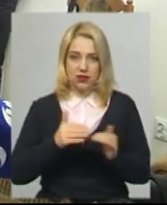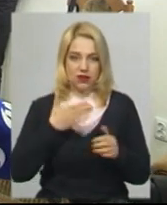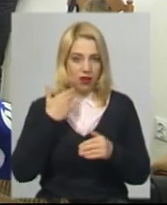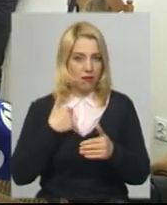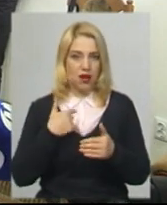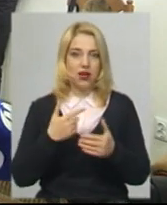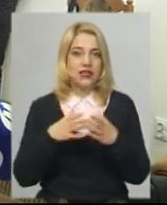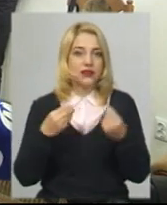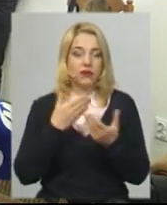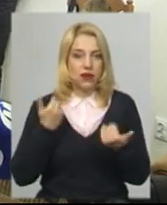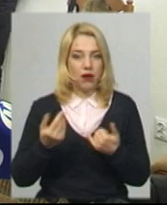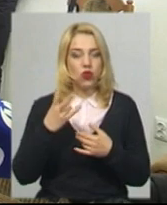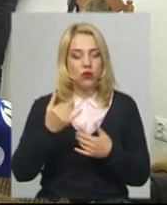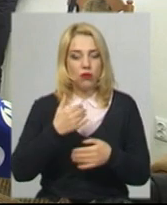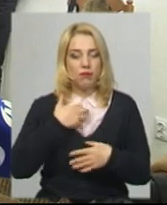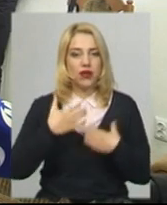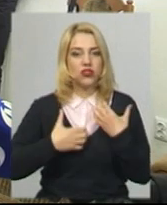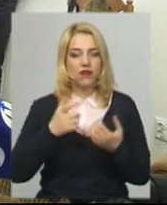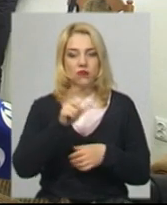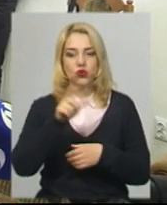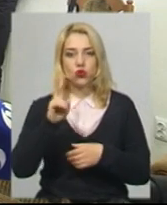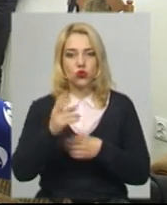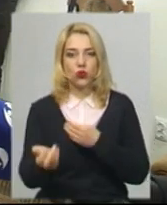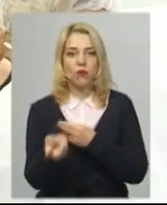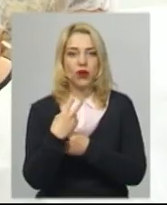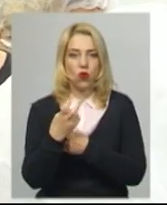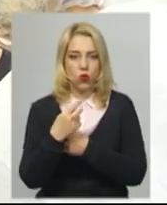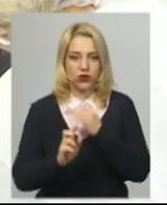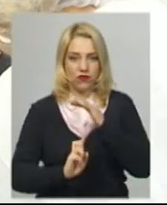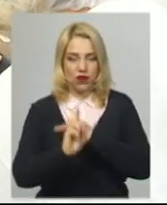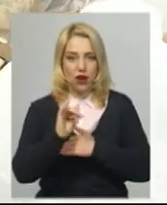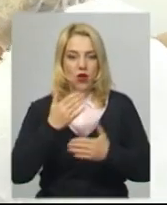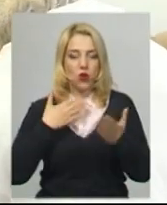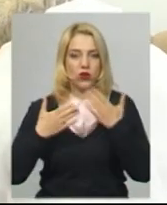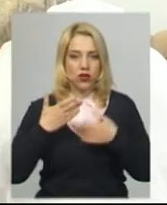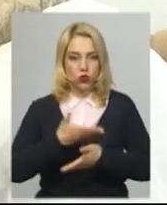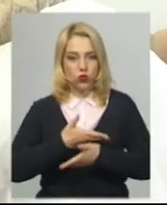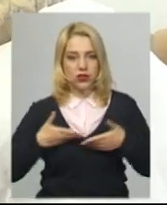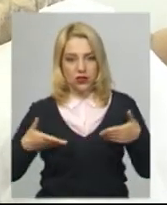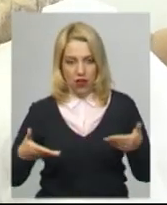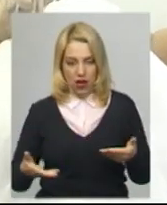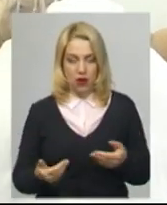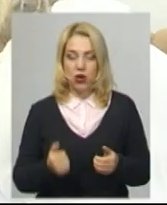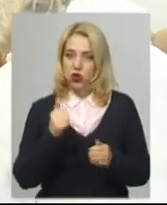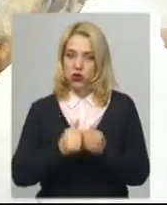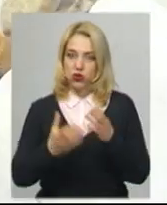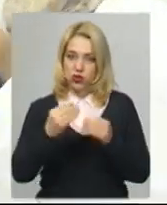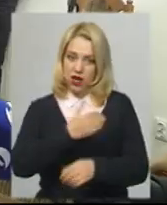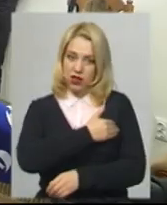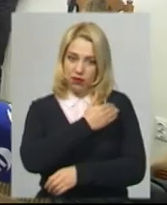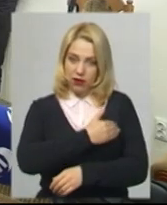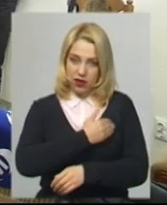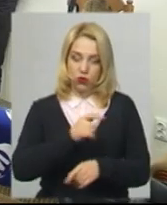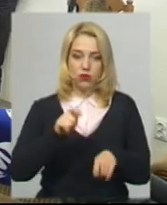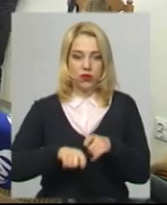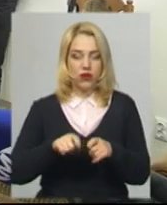перебуваємо за тих наших парафіян, які приходять і контактують з нами. Микола Лучинський додає, щодня міри температуру та хвилювання були.